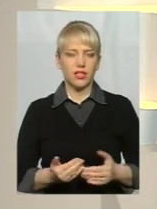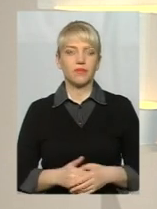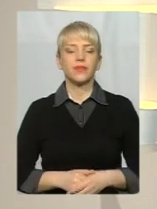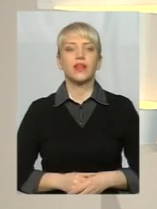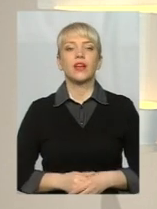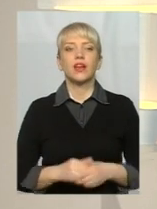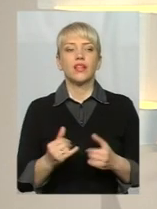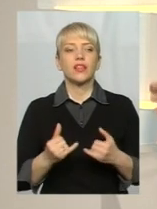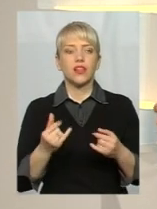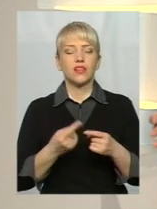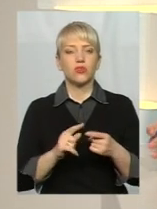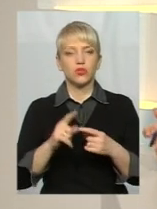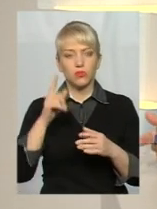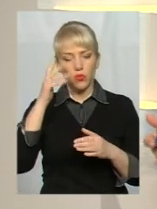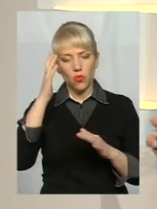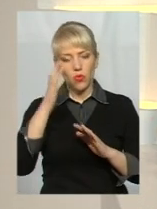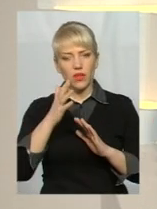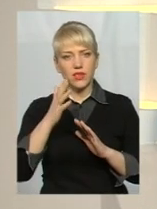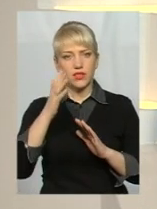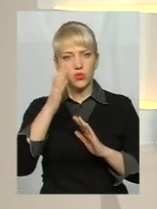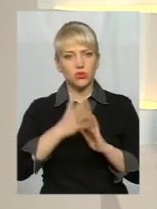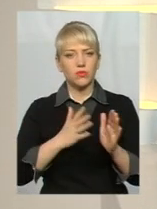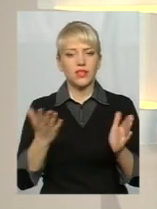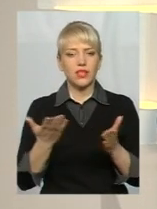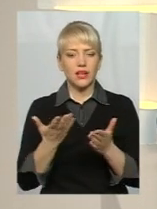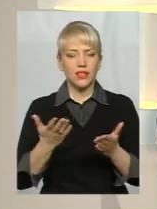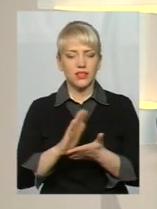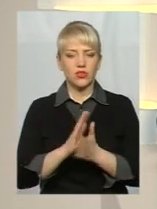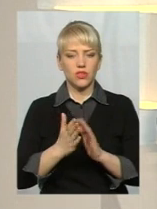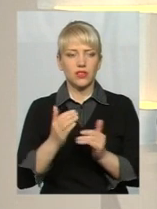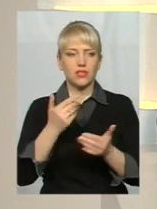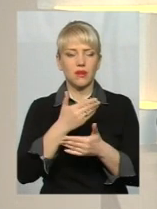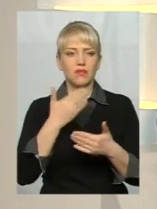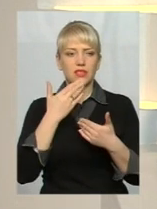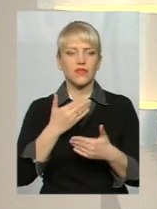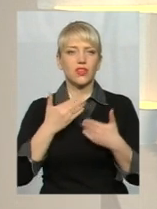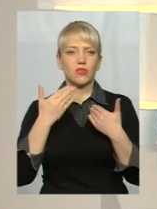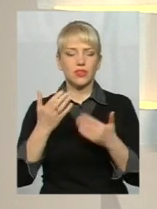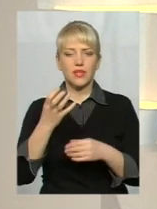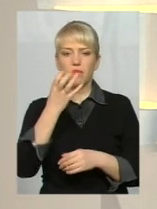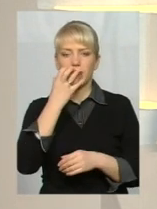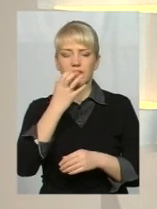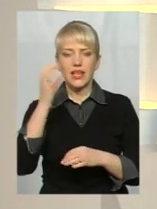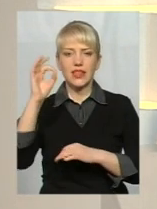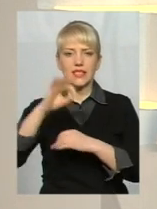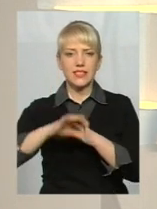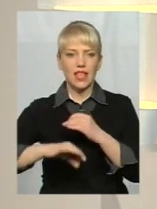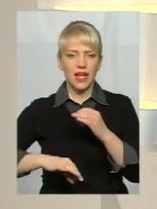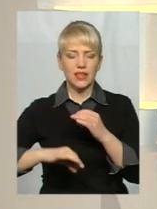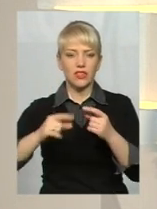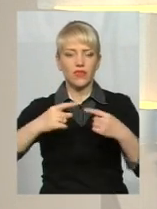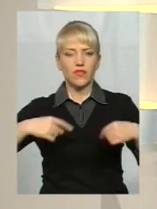того, аби уявити таку ситуацію, ми також звернулись до філії Південно-Західної Залізниці. Про те, як нам